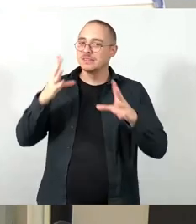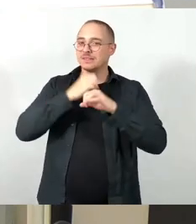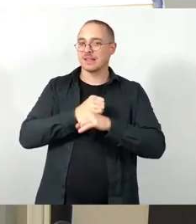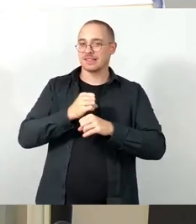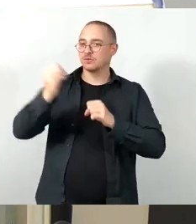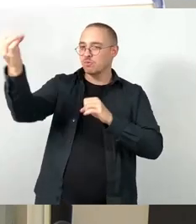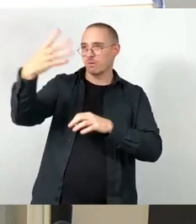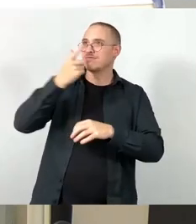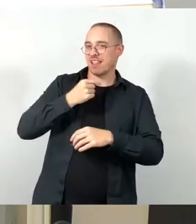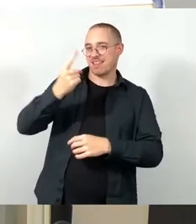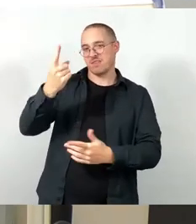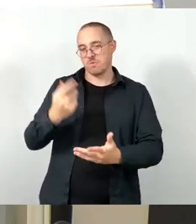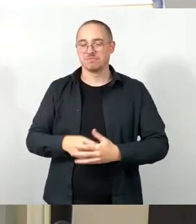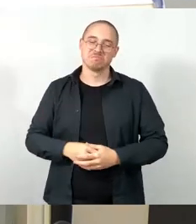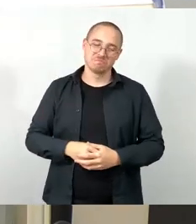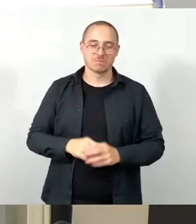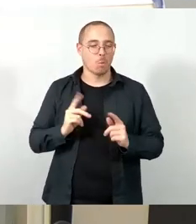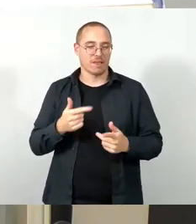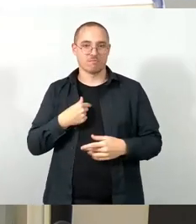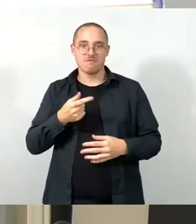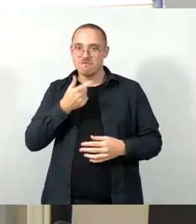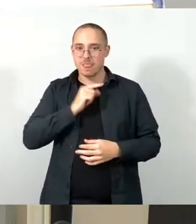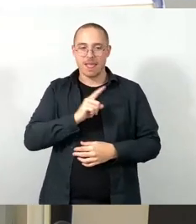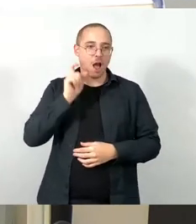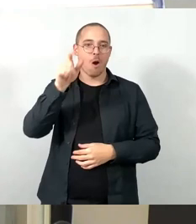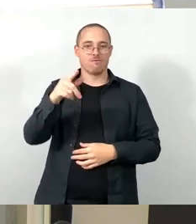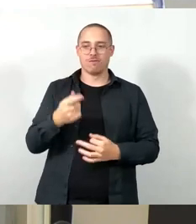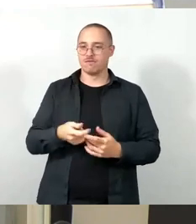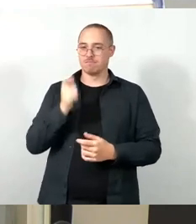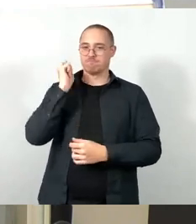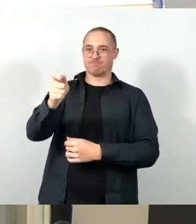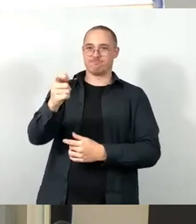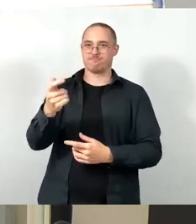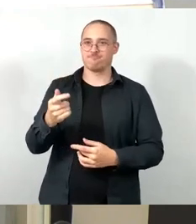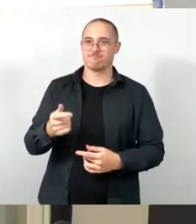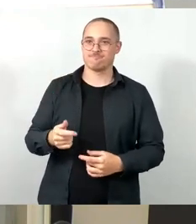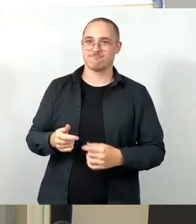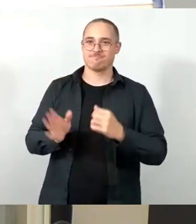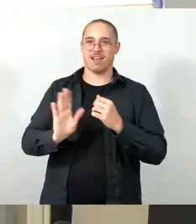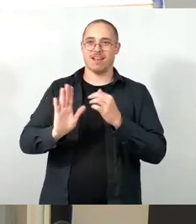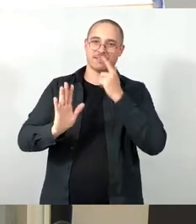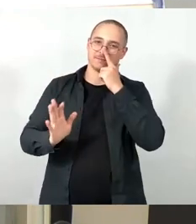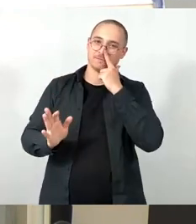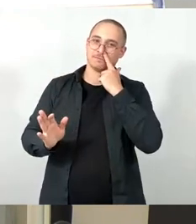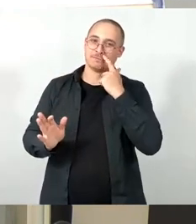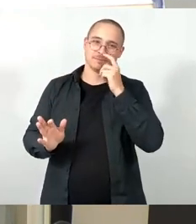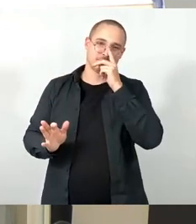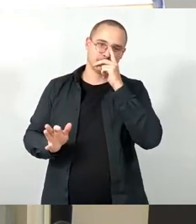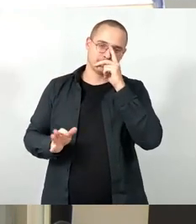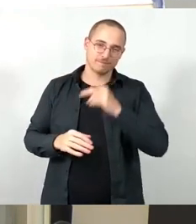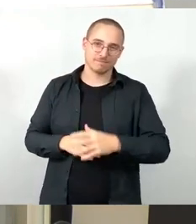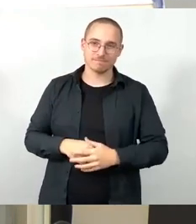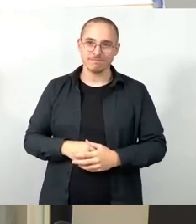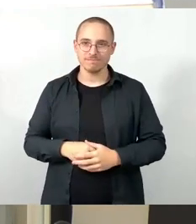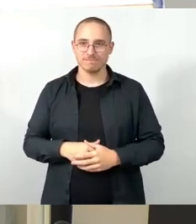Wir wollen da gar keine Spielverderber sein. Sicherheit zieht da heute bei allem. Also, wenn man im Prinzip heute was will, man kriegt es ja nicht mehr mit hin, irgendwie mit